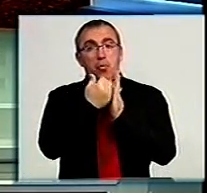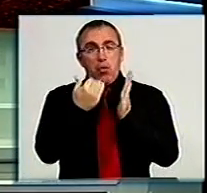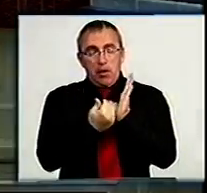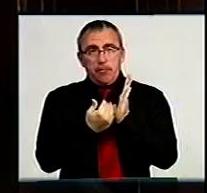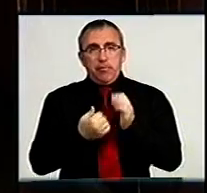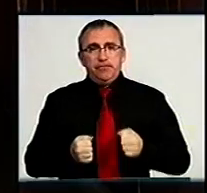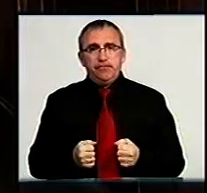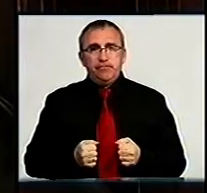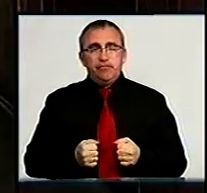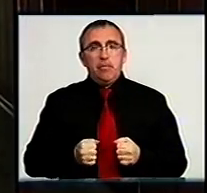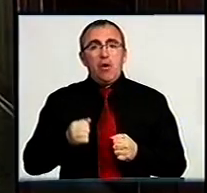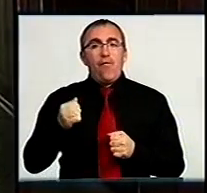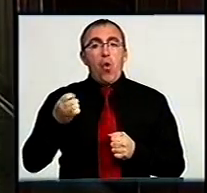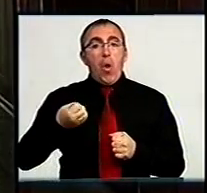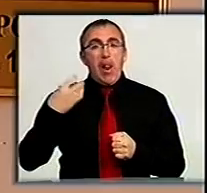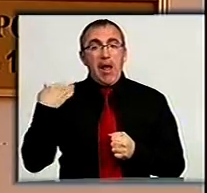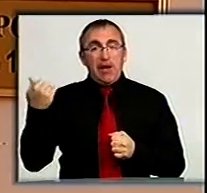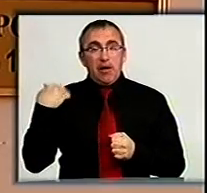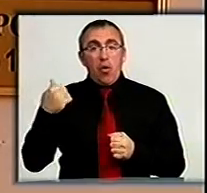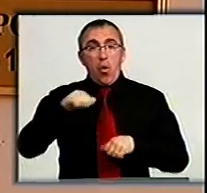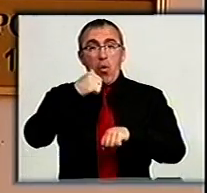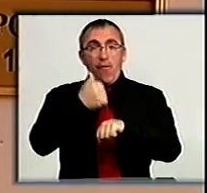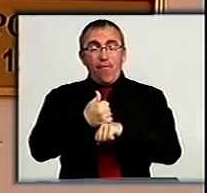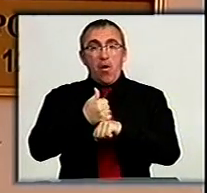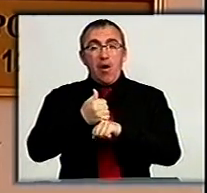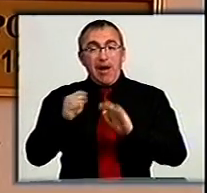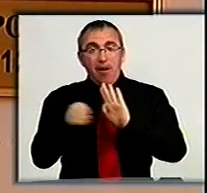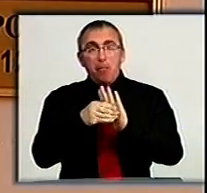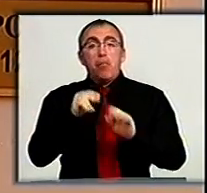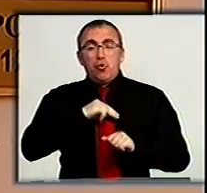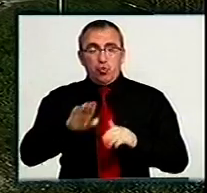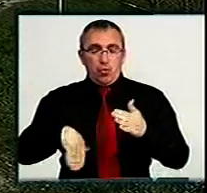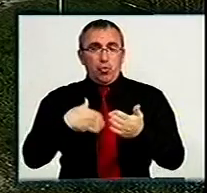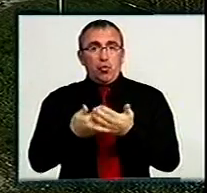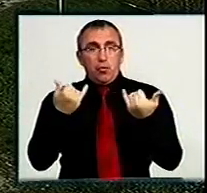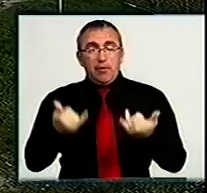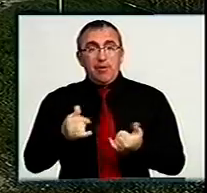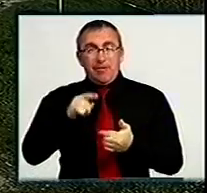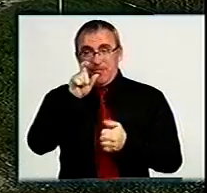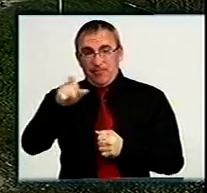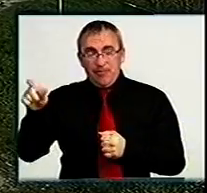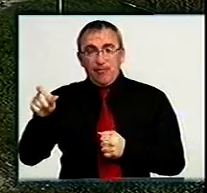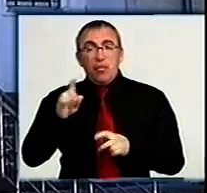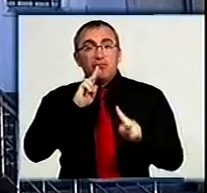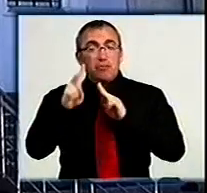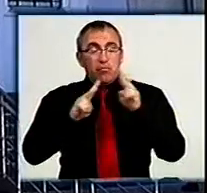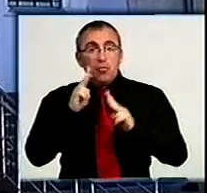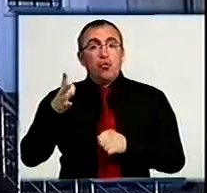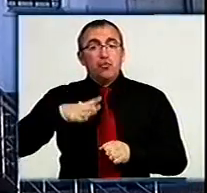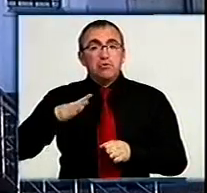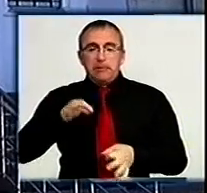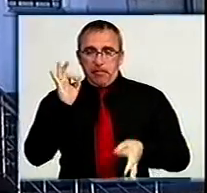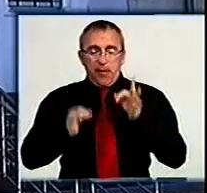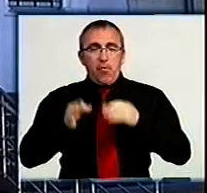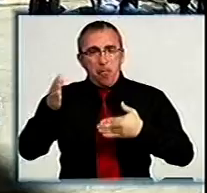В Олександрівці голова-хабарник працює й досі. Місцеві скаржаться на очільника і очікують справедливого